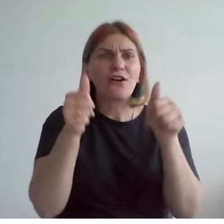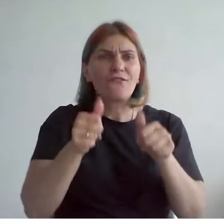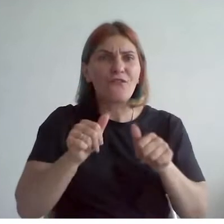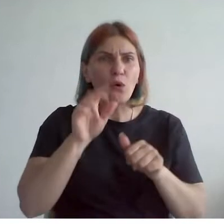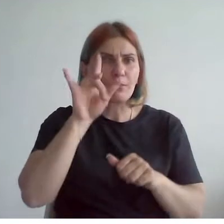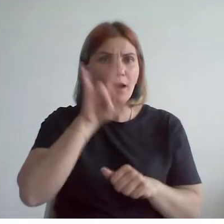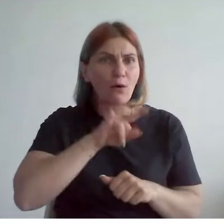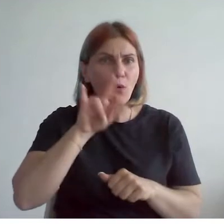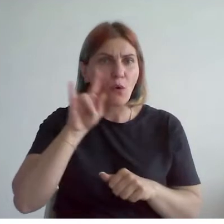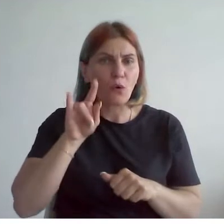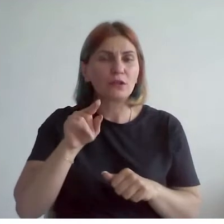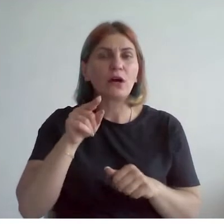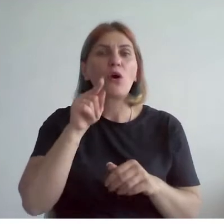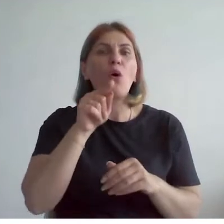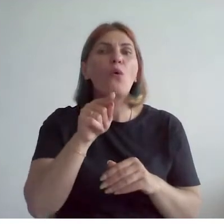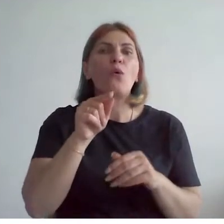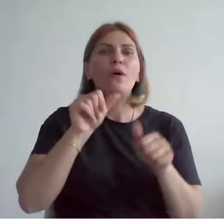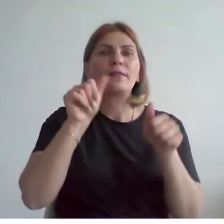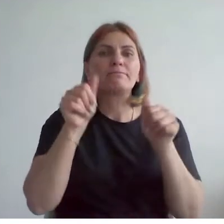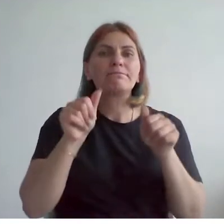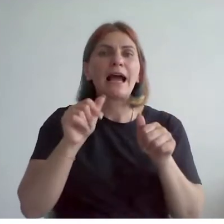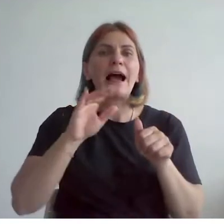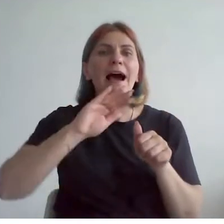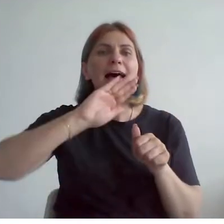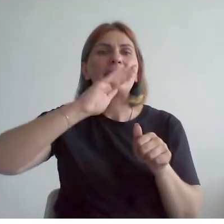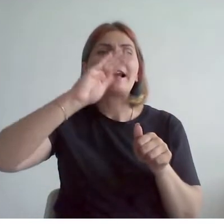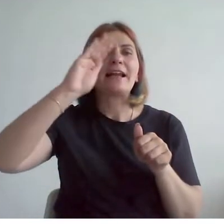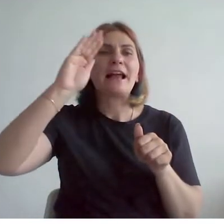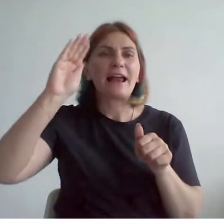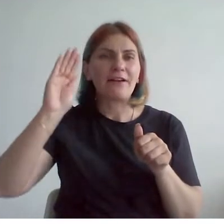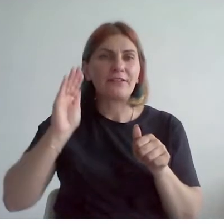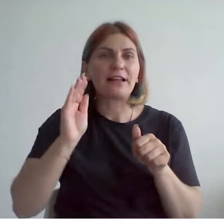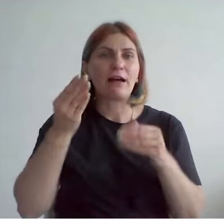объемная рельефная кладка из белого кирпича.